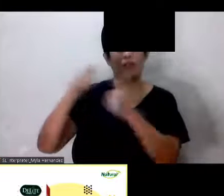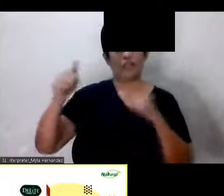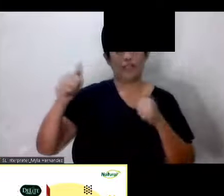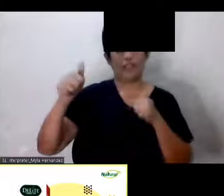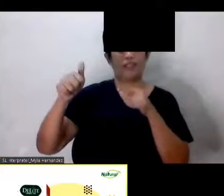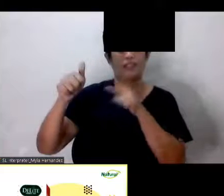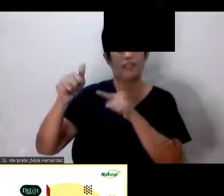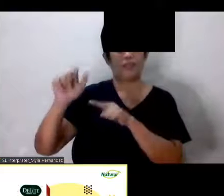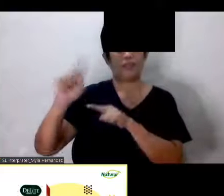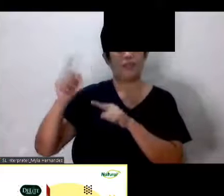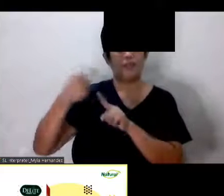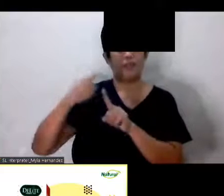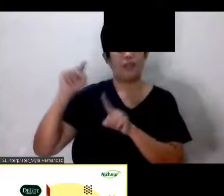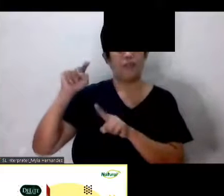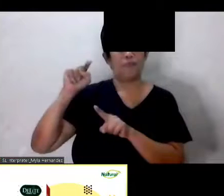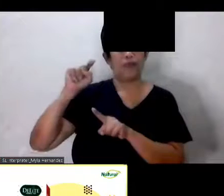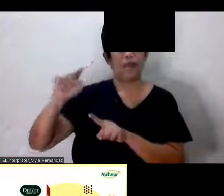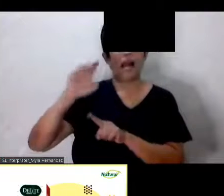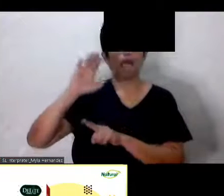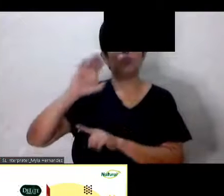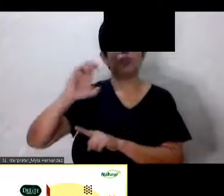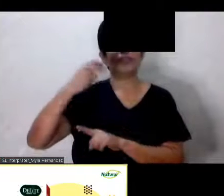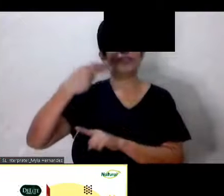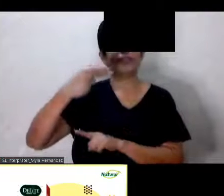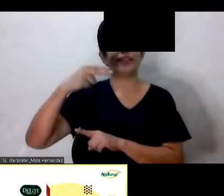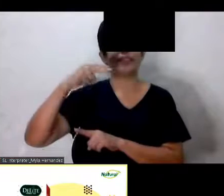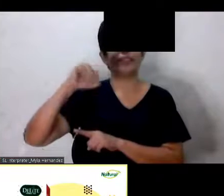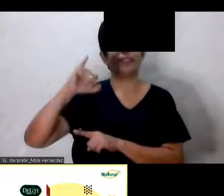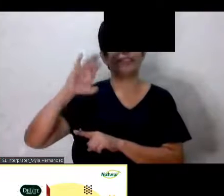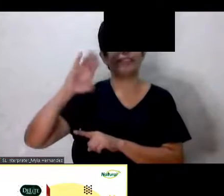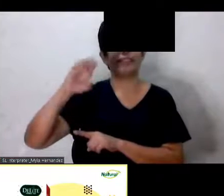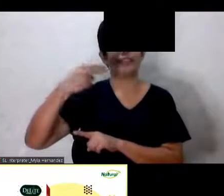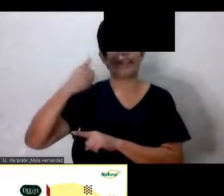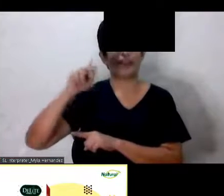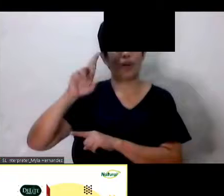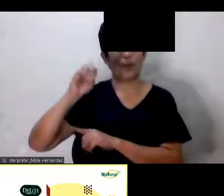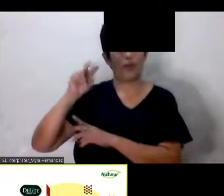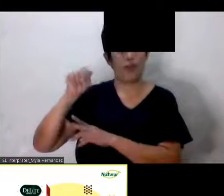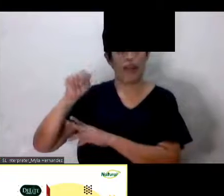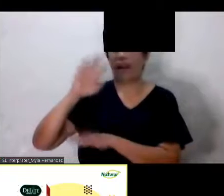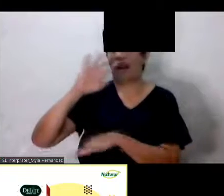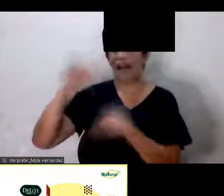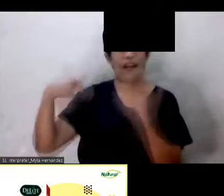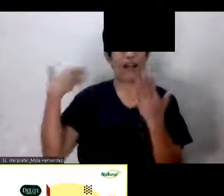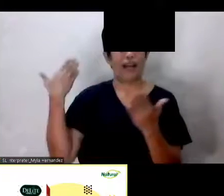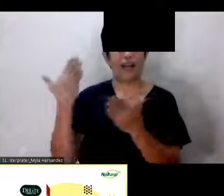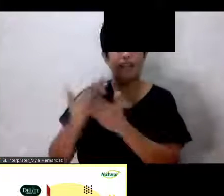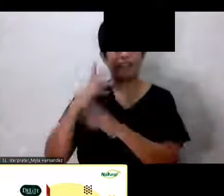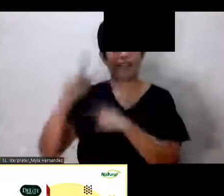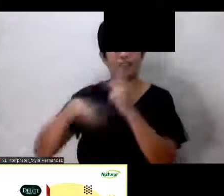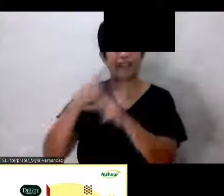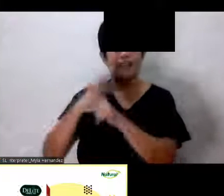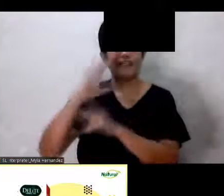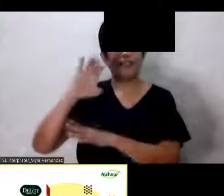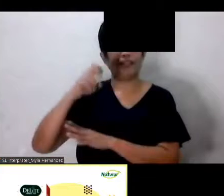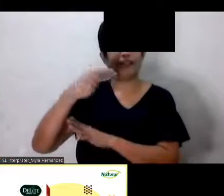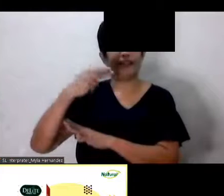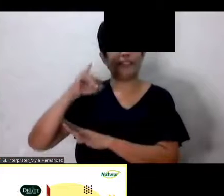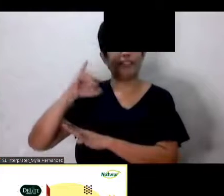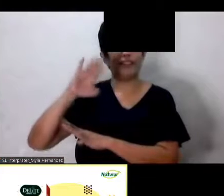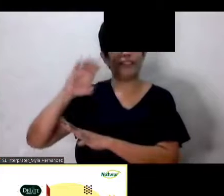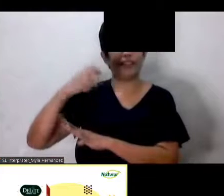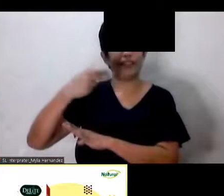-una na sa mga Pilipino Chicharon Chicharon Chicharon Lahat ng klaseng Chicharon sa totoo lang Okay?